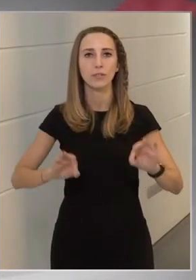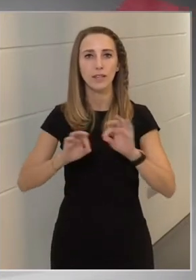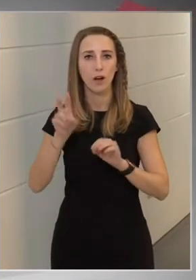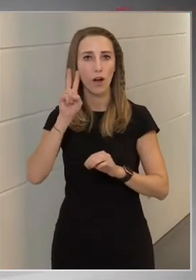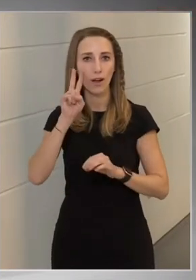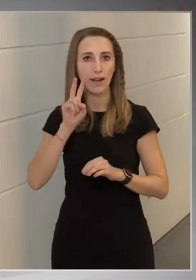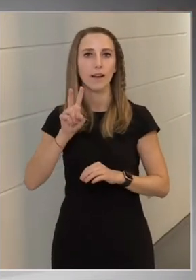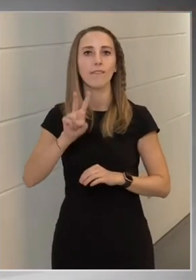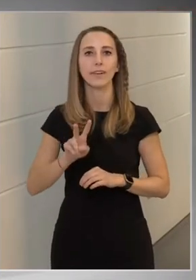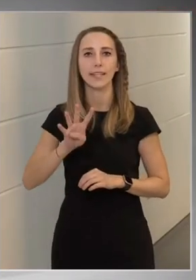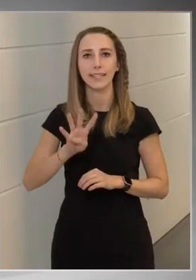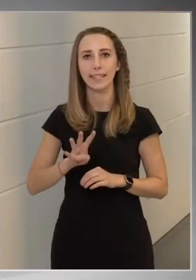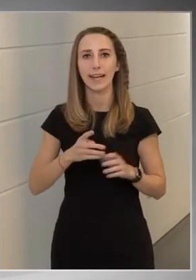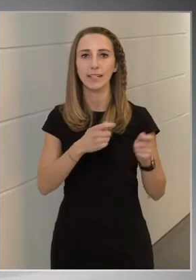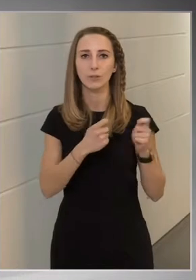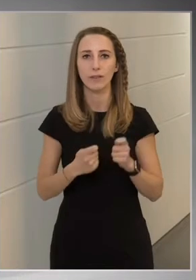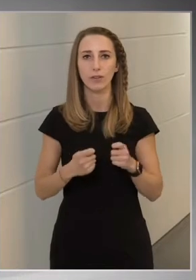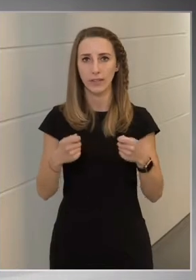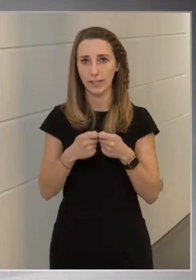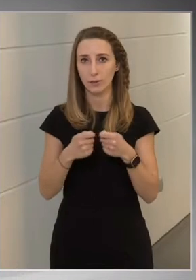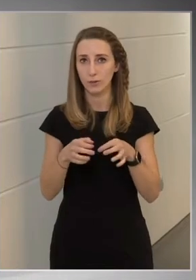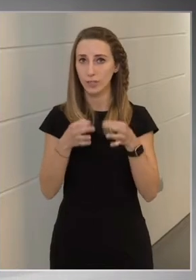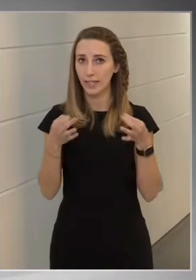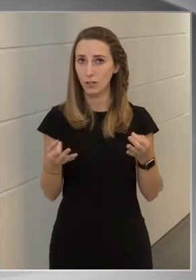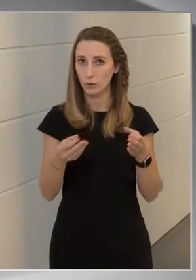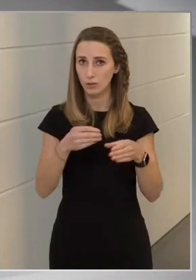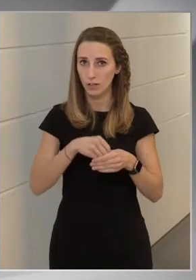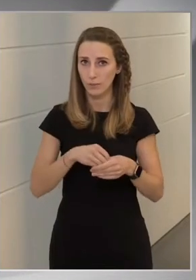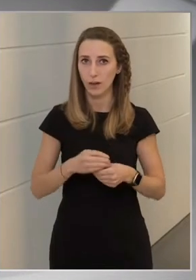a V4-eket is bevonja egy közös nyilatkozatba.